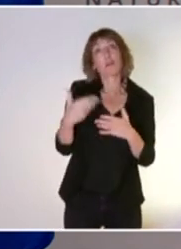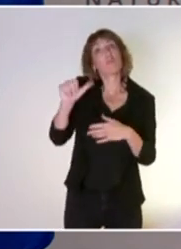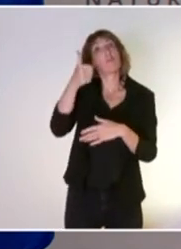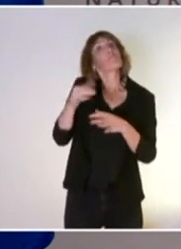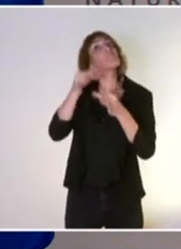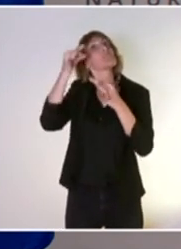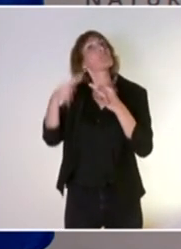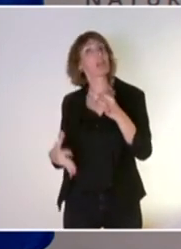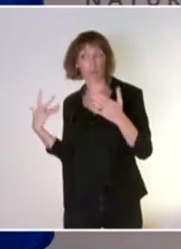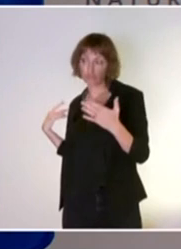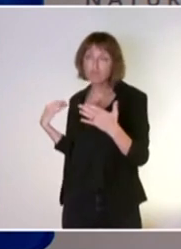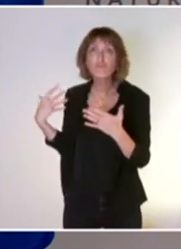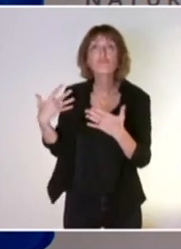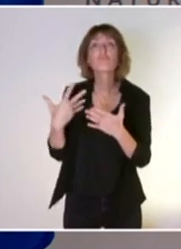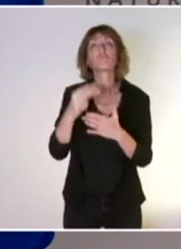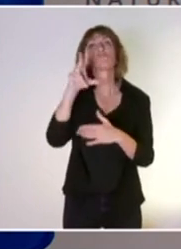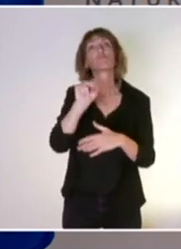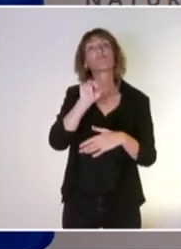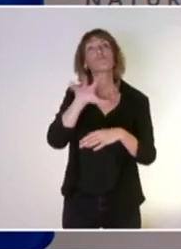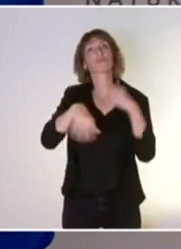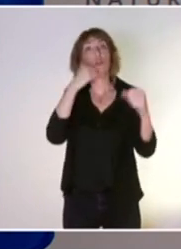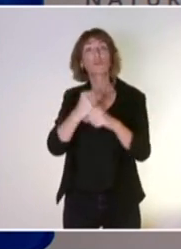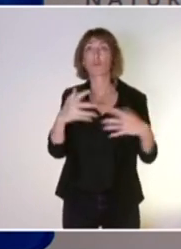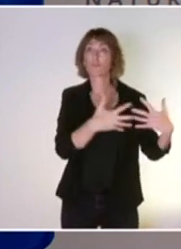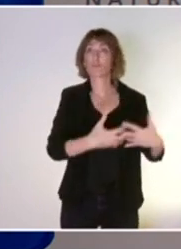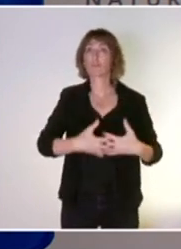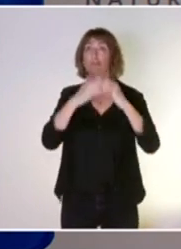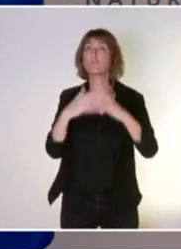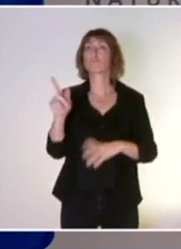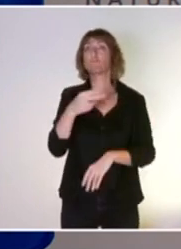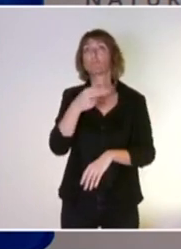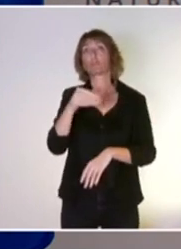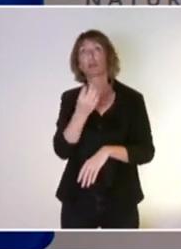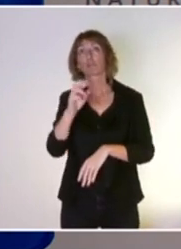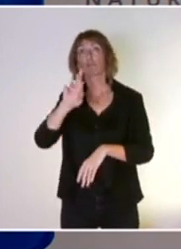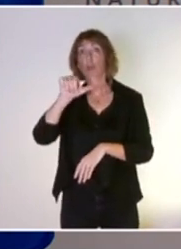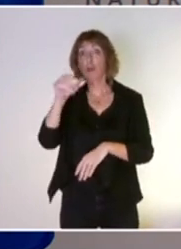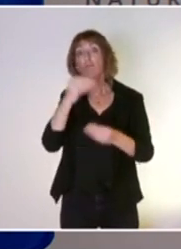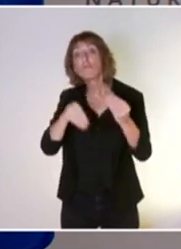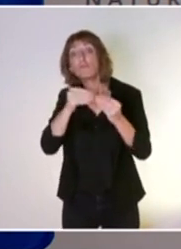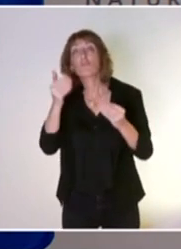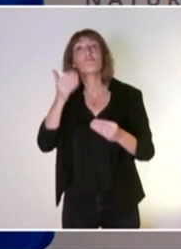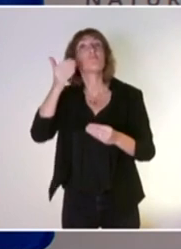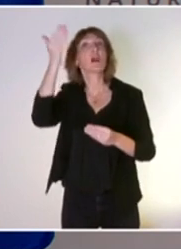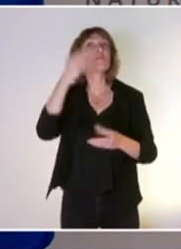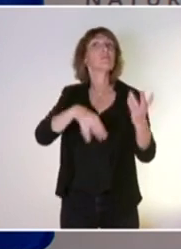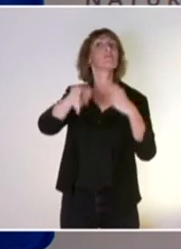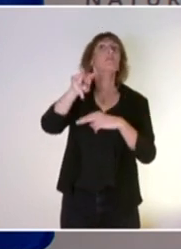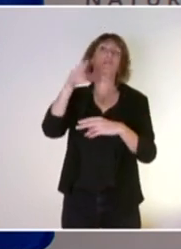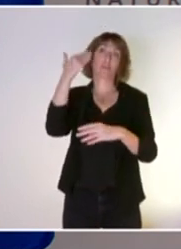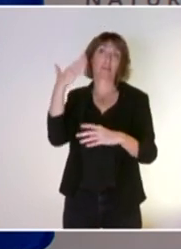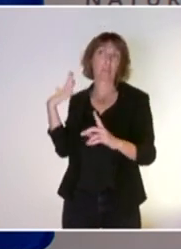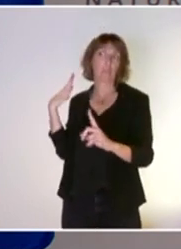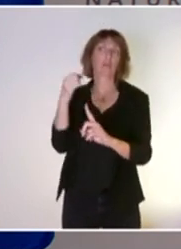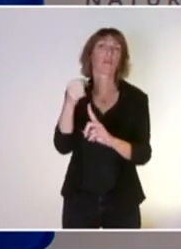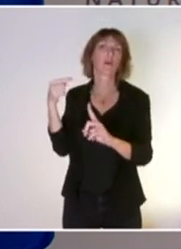du dispositif Natura 2000. Et puis des perspectives, puisque l'on sait aujourd'hui, on sait la difficulté à atteindre nos objectifs,